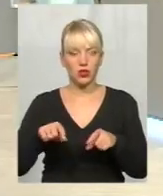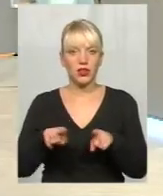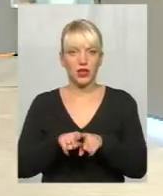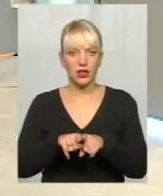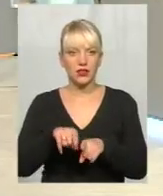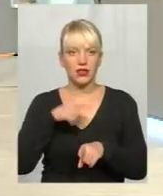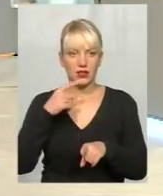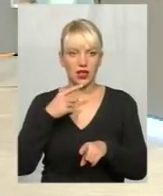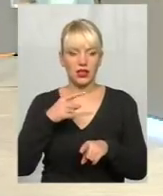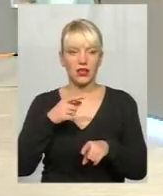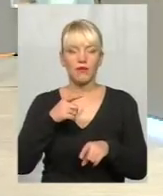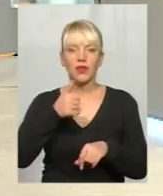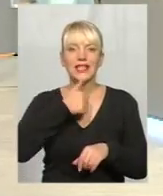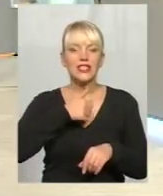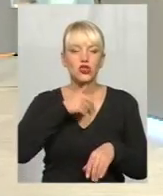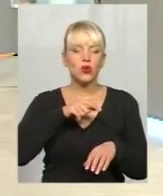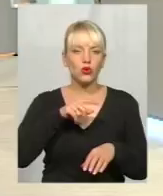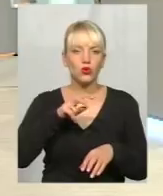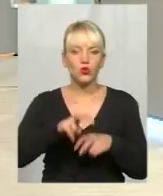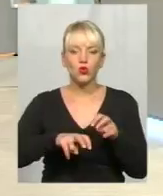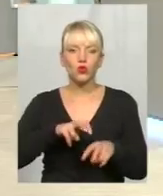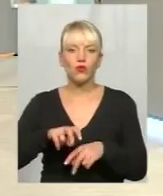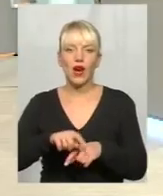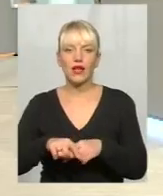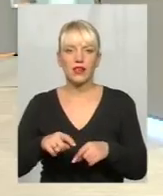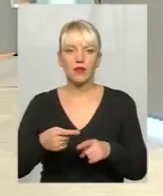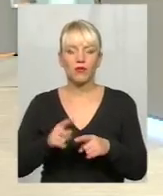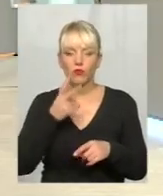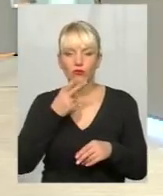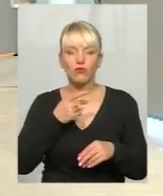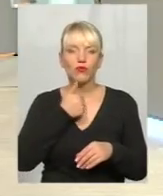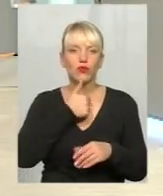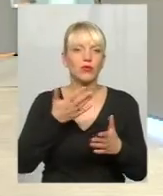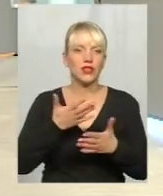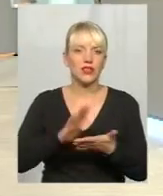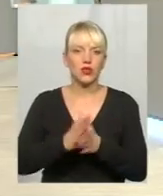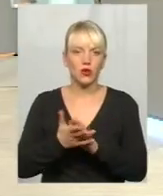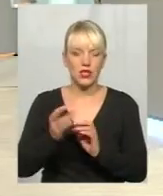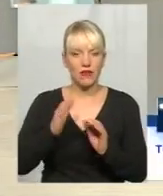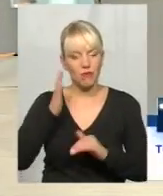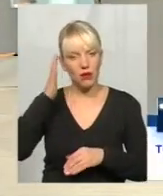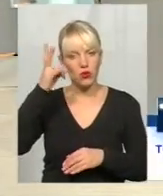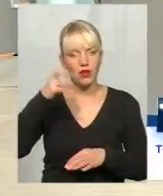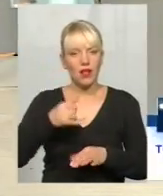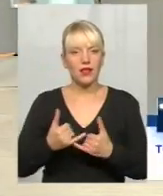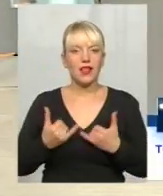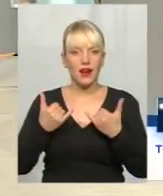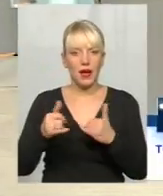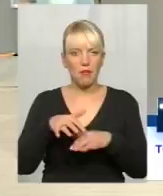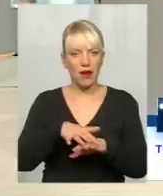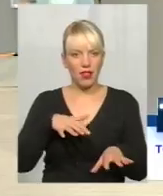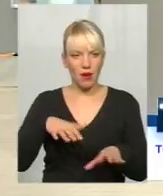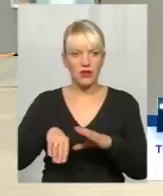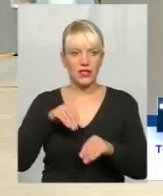зондопленням, навіть прощупували ситуацію на майбутні парламентські вибори, і, можливо,